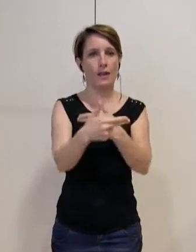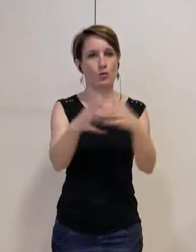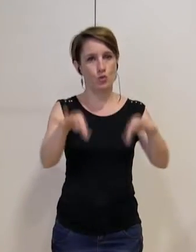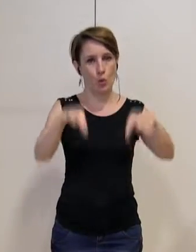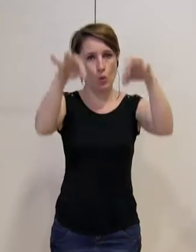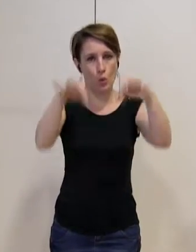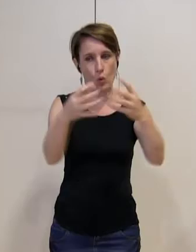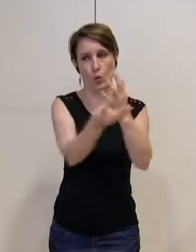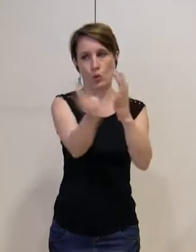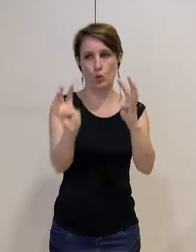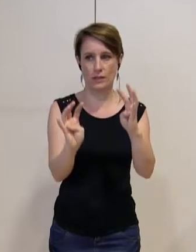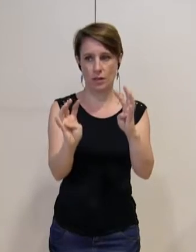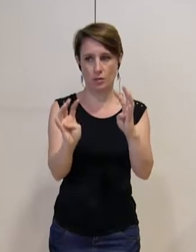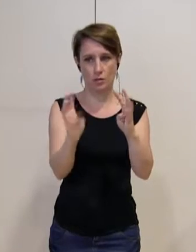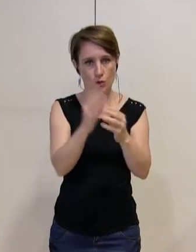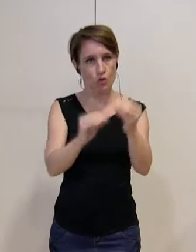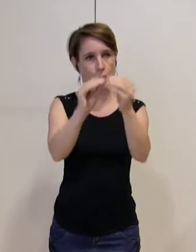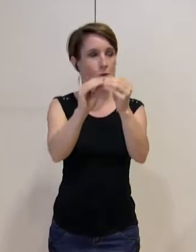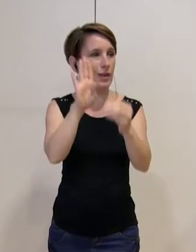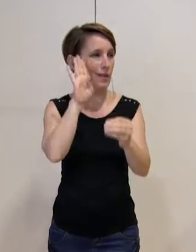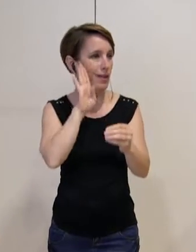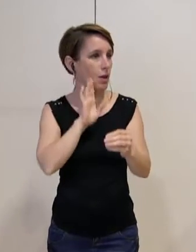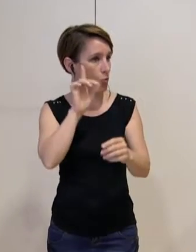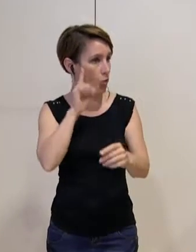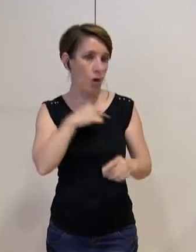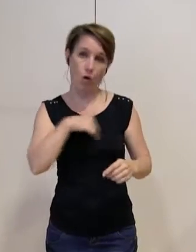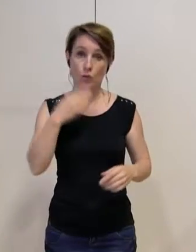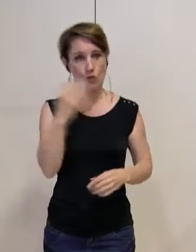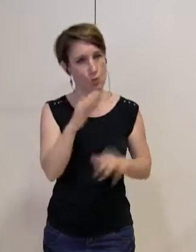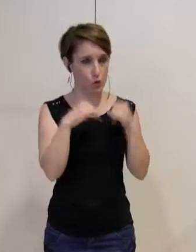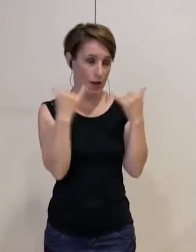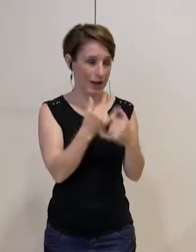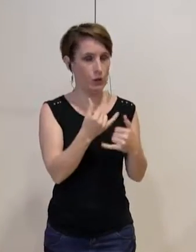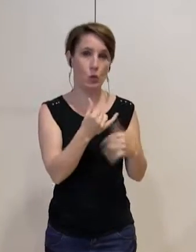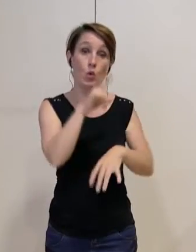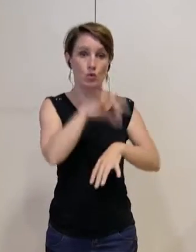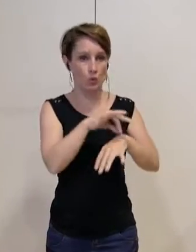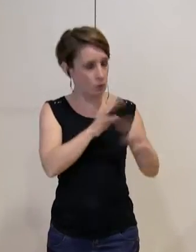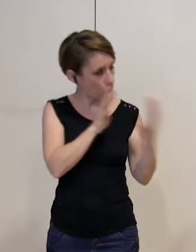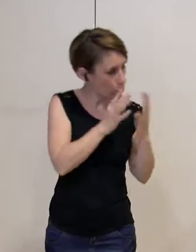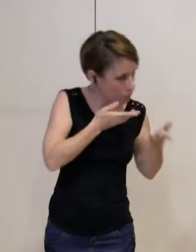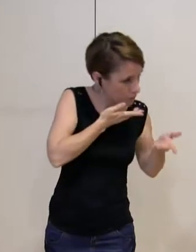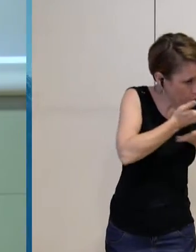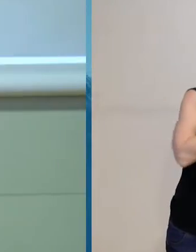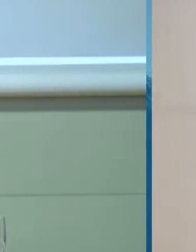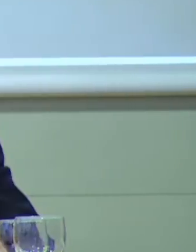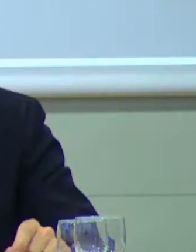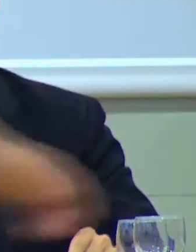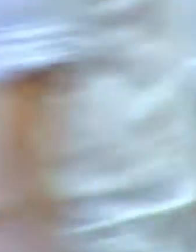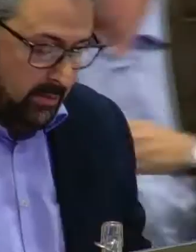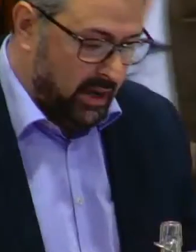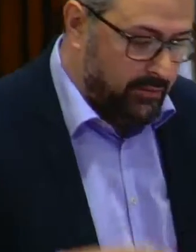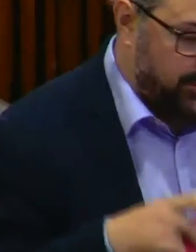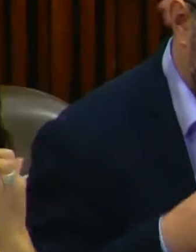une réunion de deux minutes que je vous demande pour prendre une décision. Et nous revenons dans deux minutes. Deux minutes à être accordées.